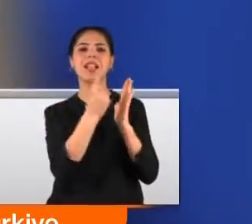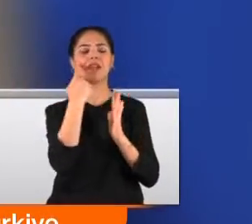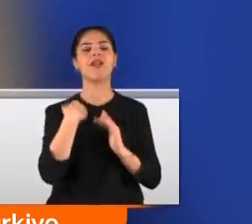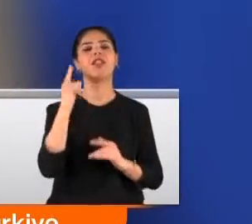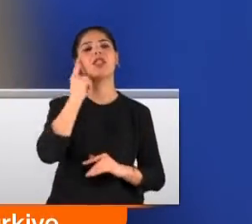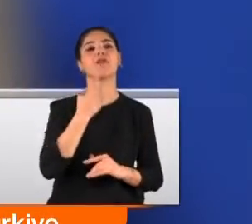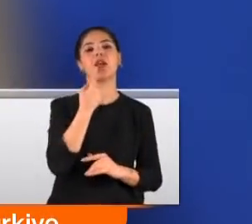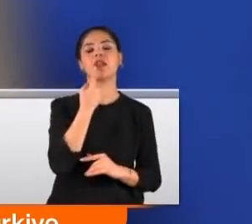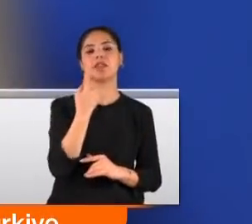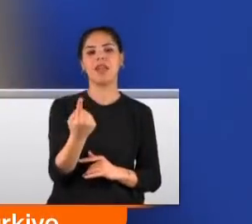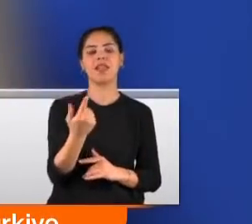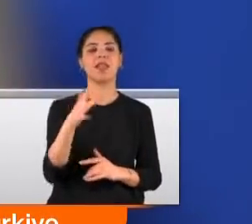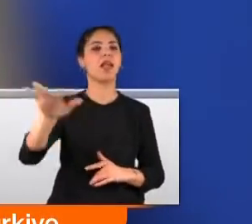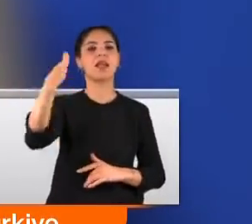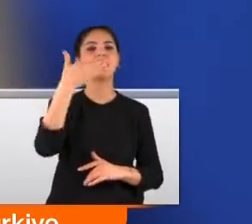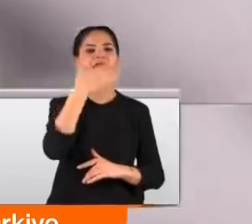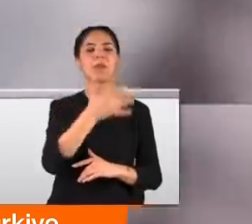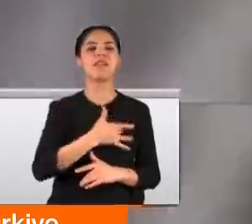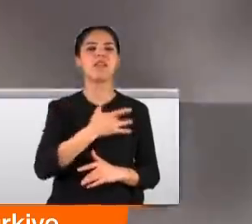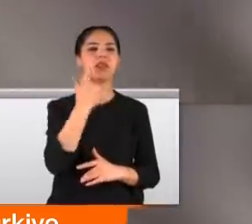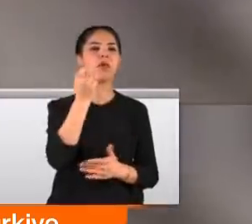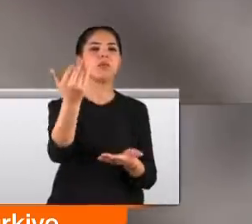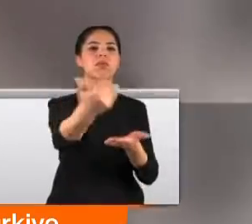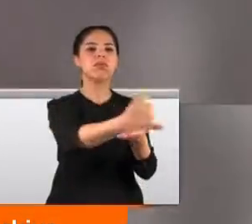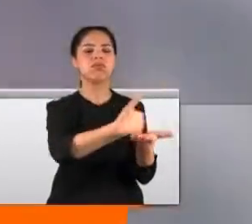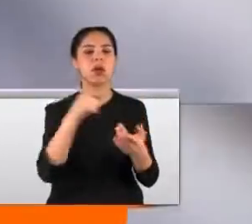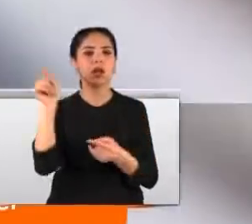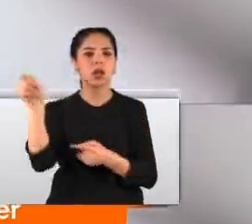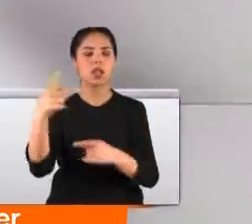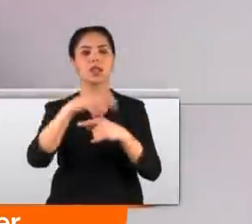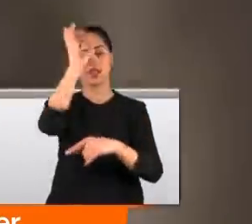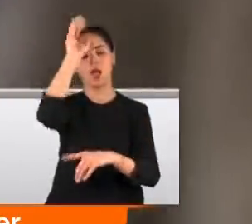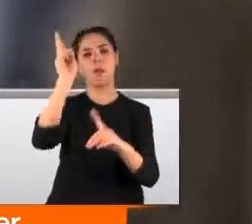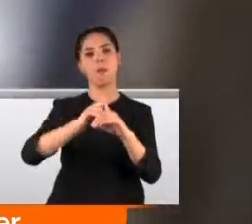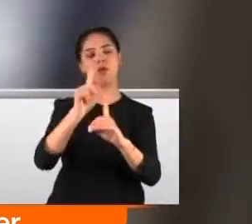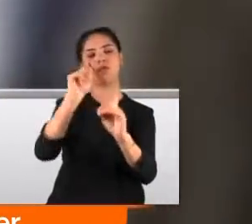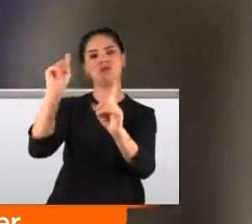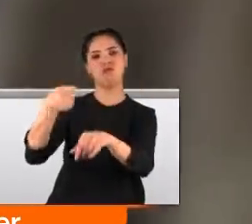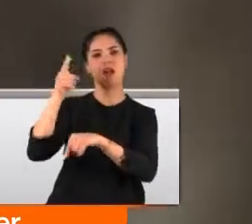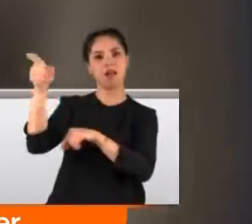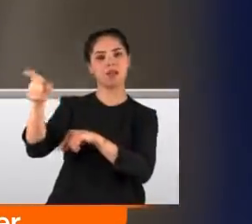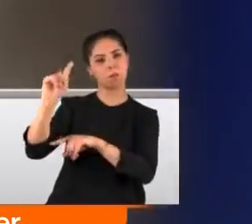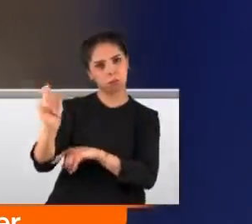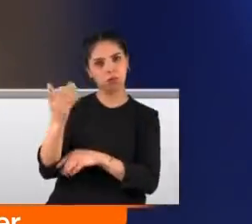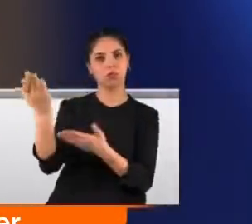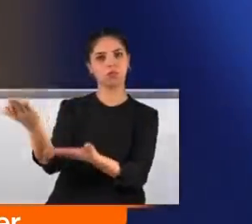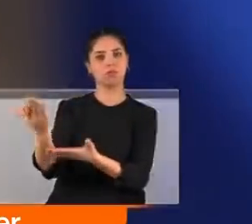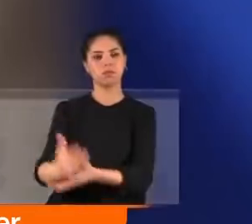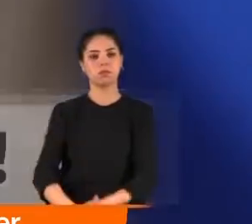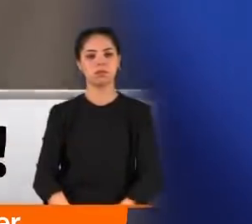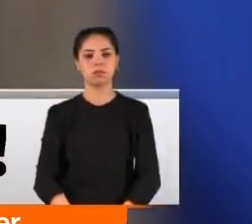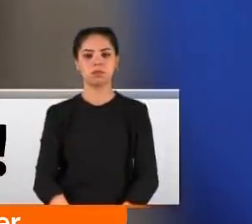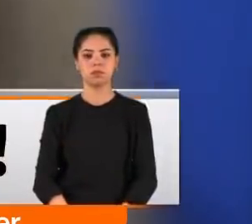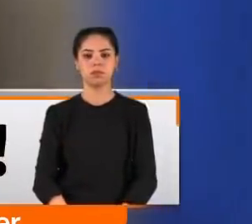yazısıyla Ramazan günü vicdanları sömürmekti. O sahtekarı zabıta ekipleri fark etti. Adın ne senin? Ramazan. Nerede oturuyor?